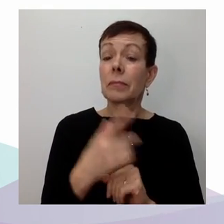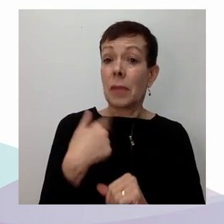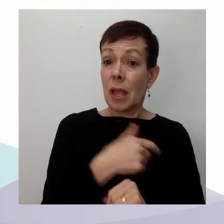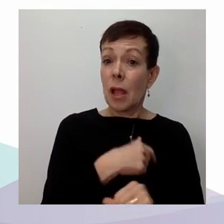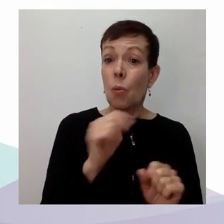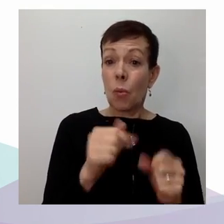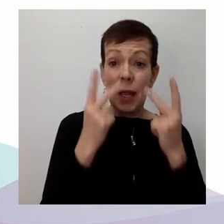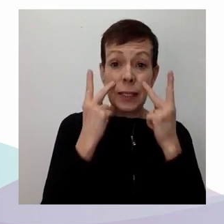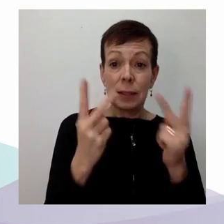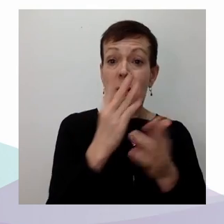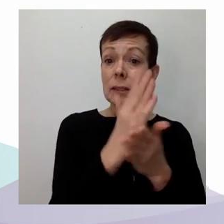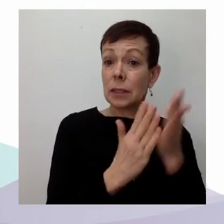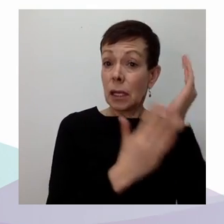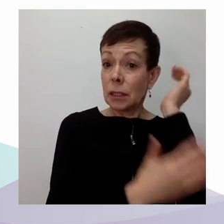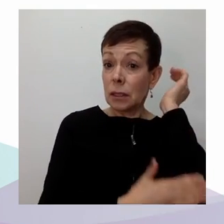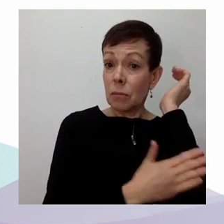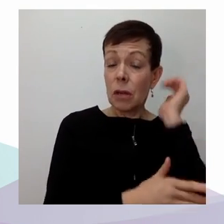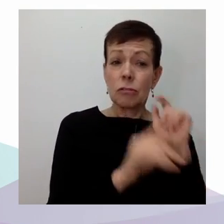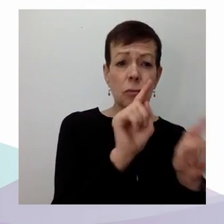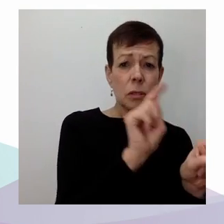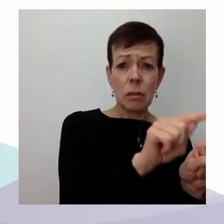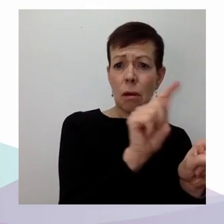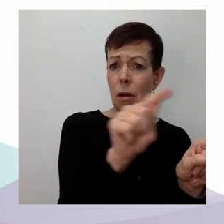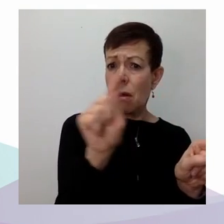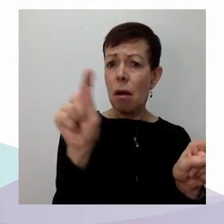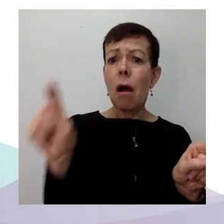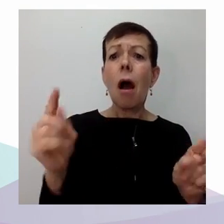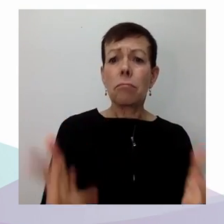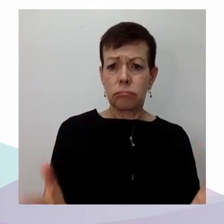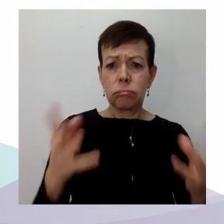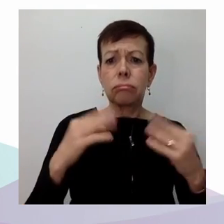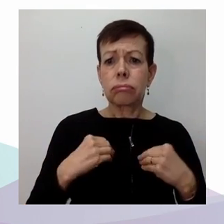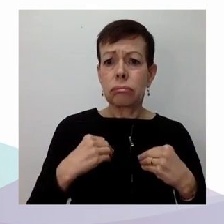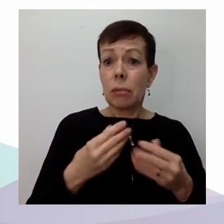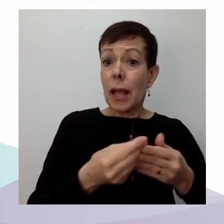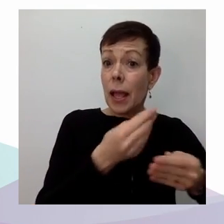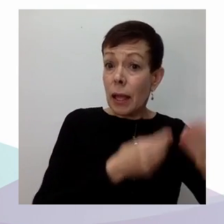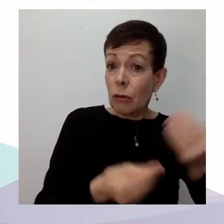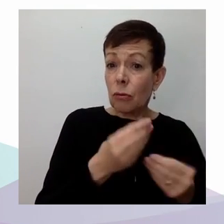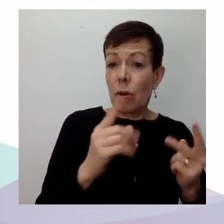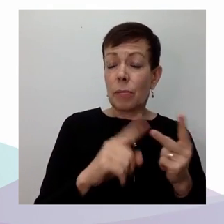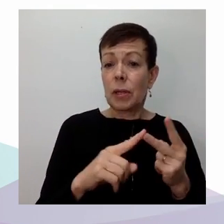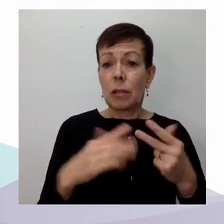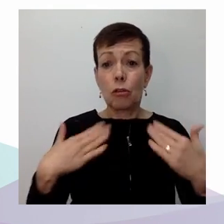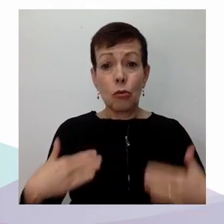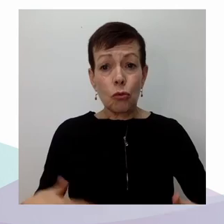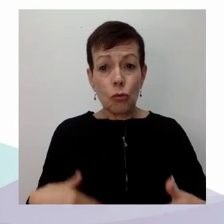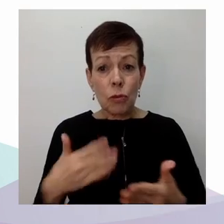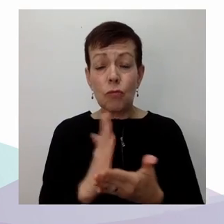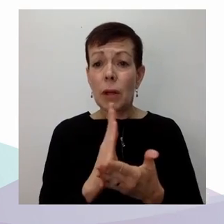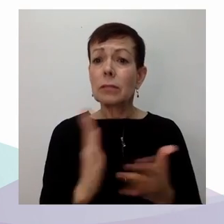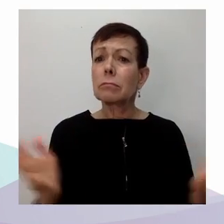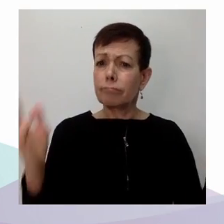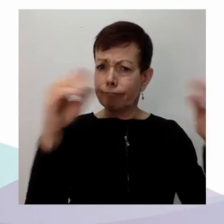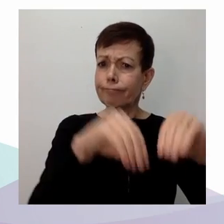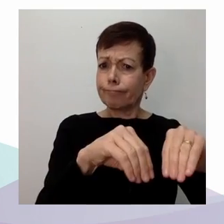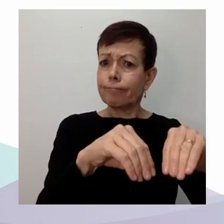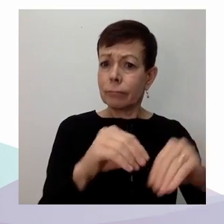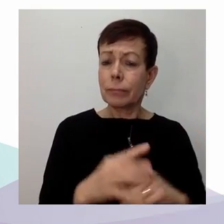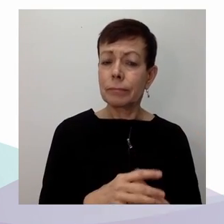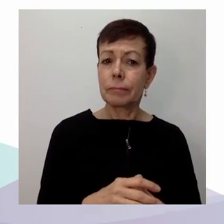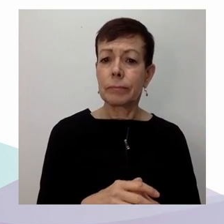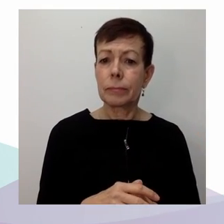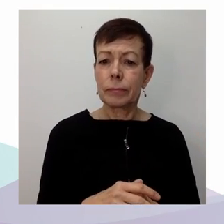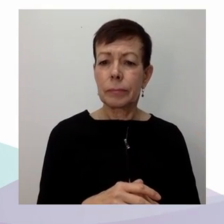peut donner vie à ces droits dans l'arène judiciaire. Alors bien sûr, le pays qui est le plus souvent, je pense, cité à cet égard, c'est l'Afrique du Sud